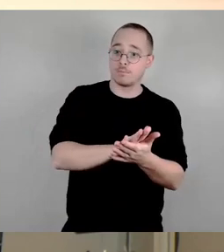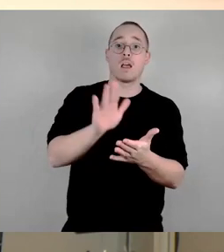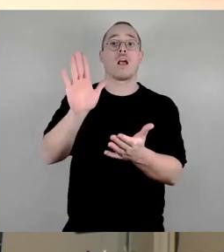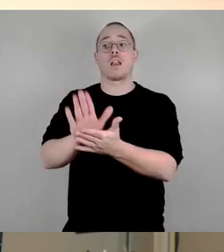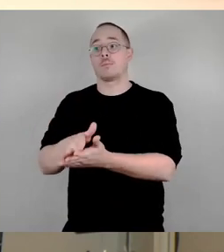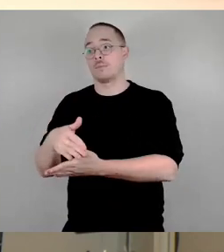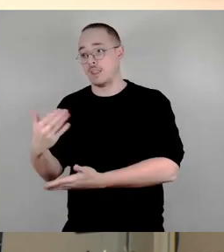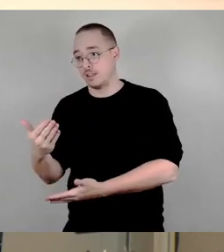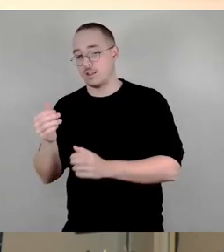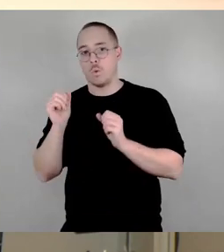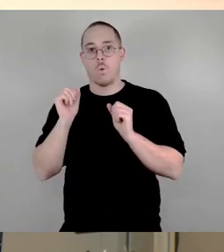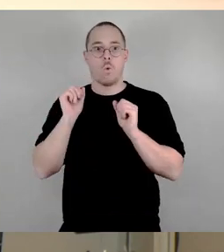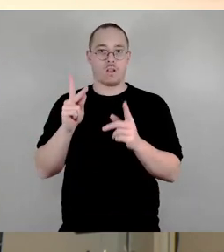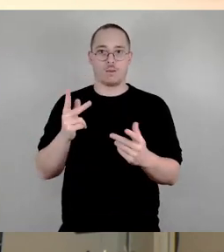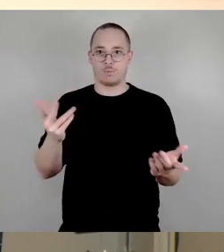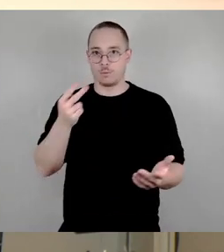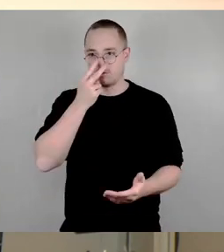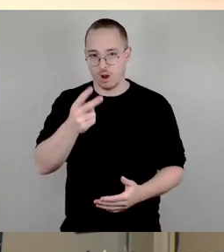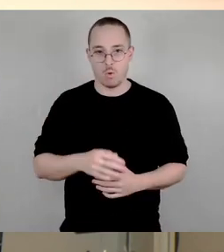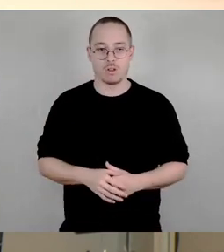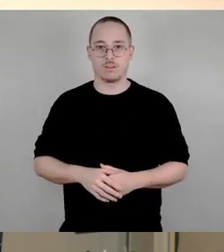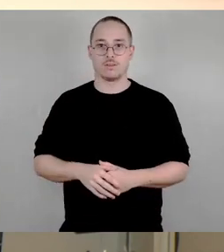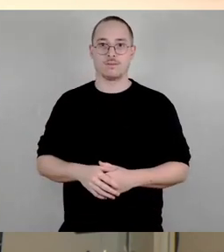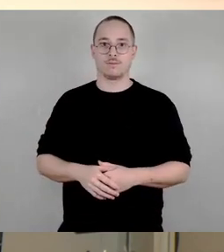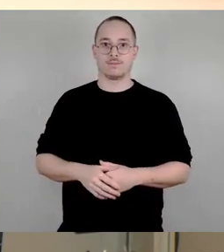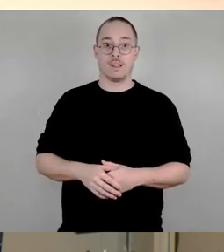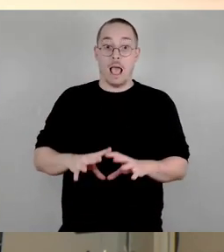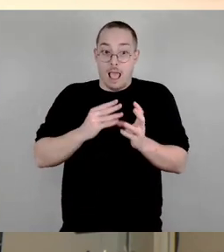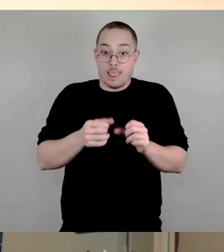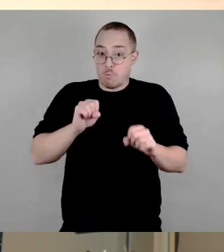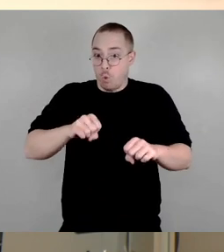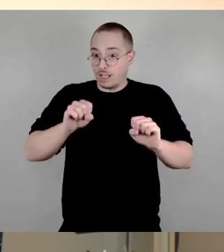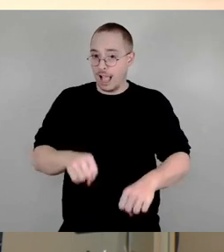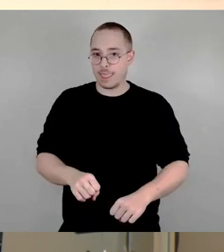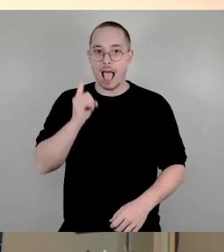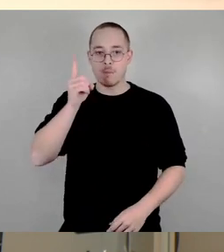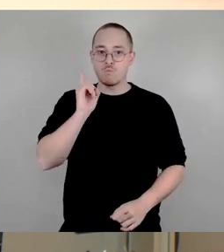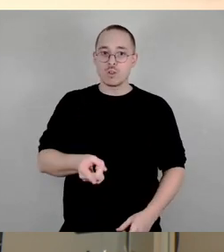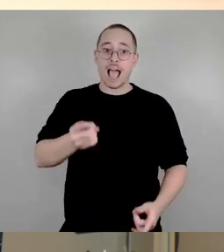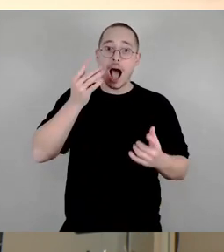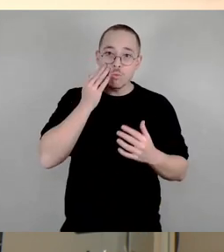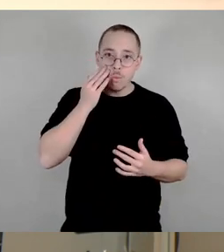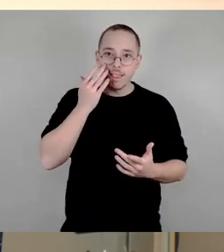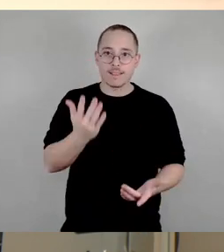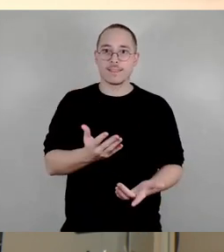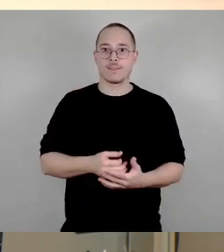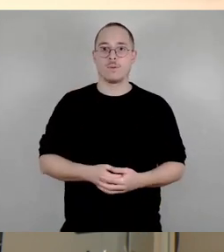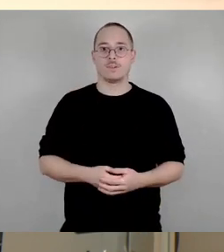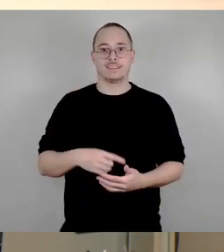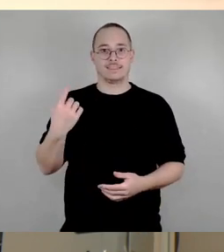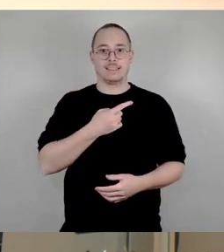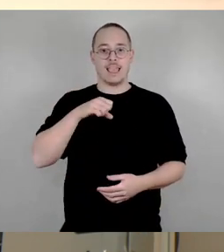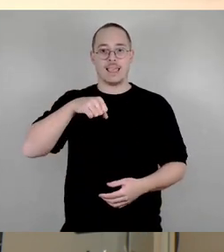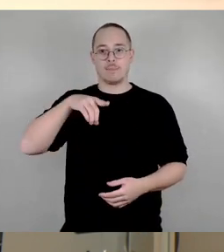möglich, aber wir müssen es endlich mal anpacken und ausprobieren. Wir als SPD möchten, endlich eine bestmögliche Lösung